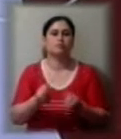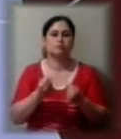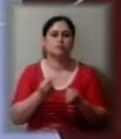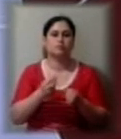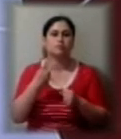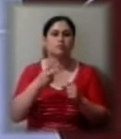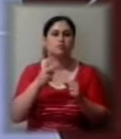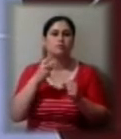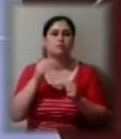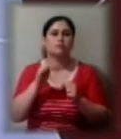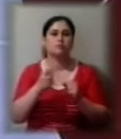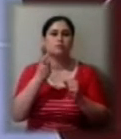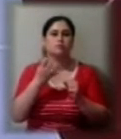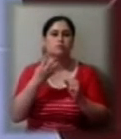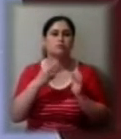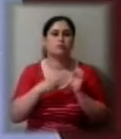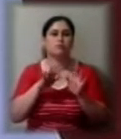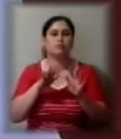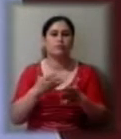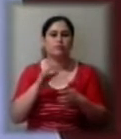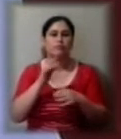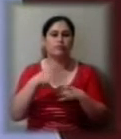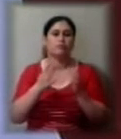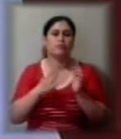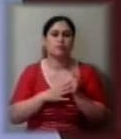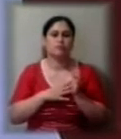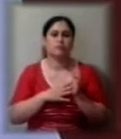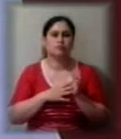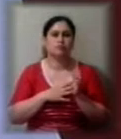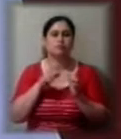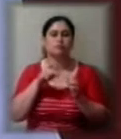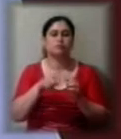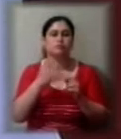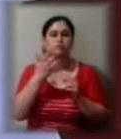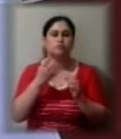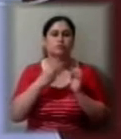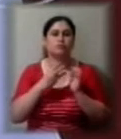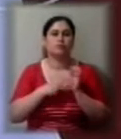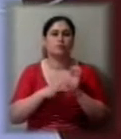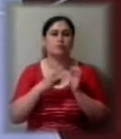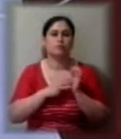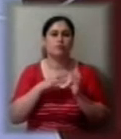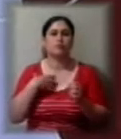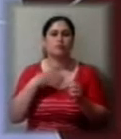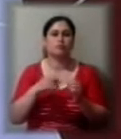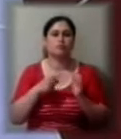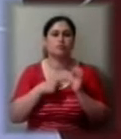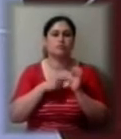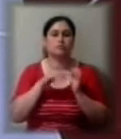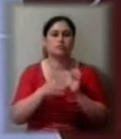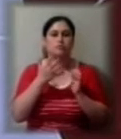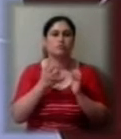148 випадків COVID-19. З них 588 летальних, 6 тисяч 585